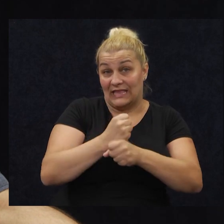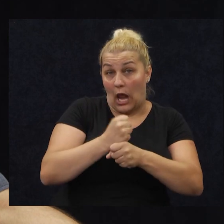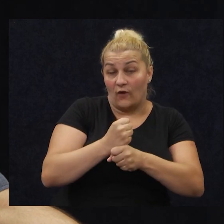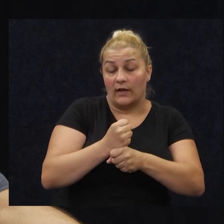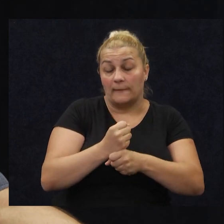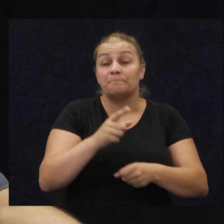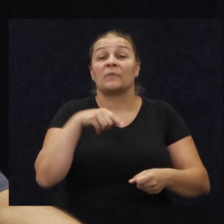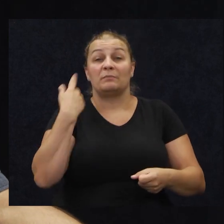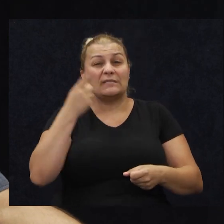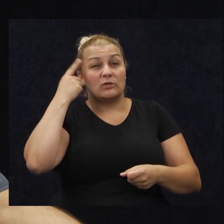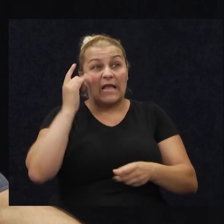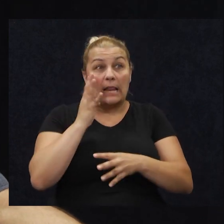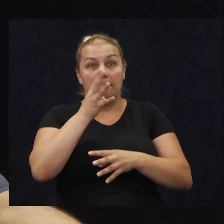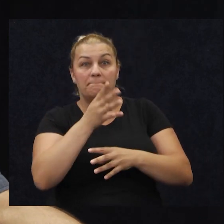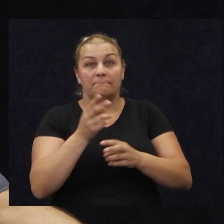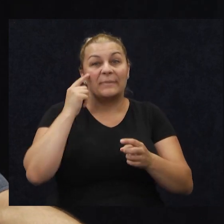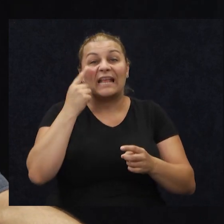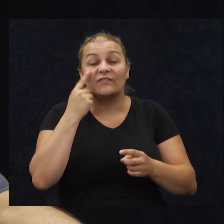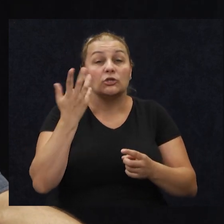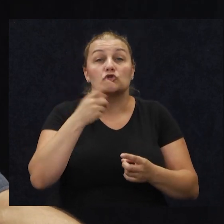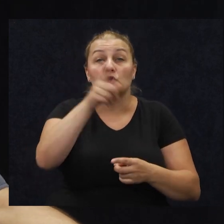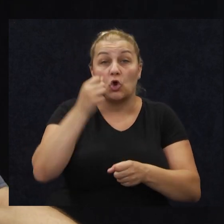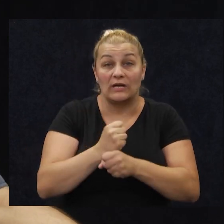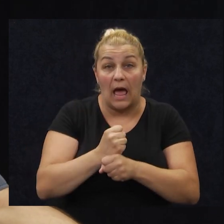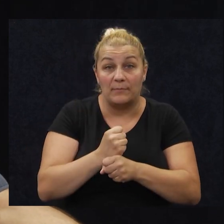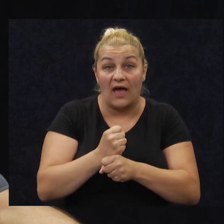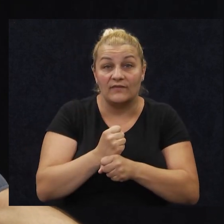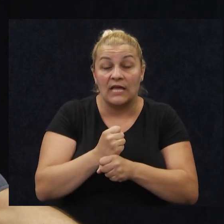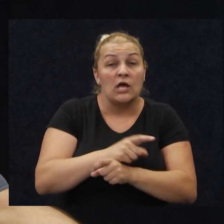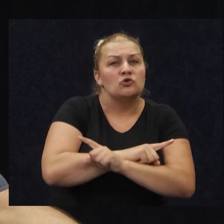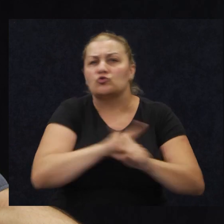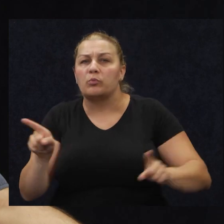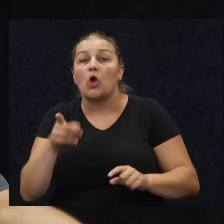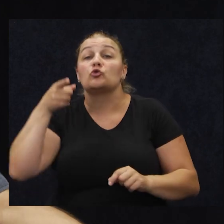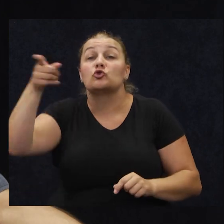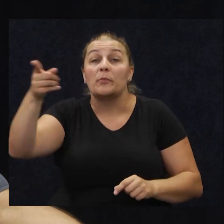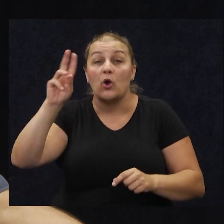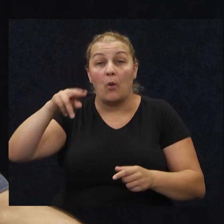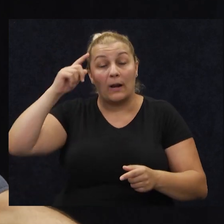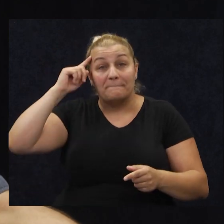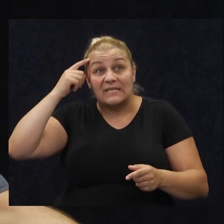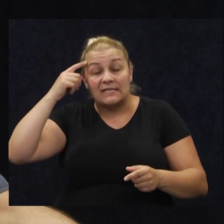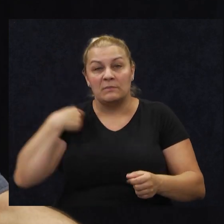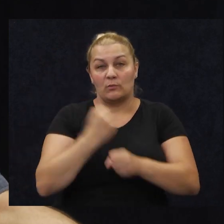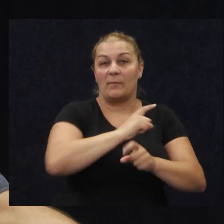Mi smo znali predviditi što će oni napraviti, napraviti nešto totalno suprotno od onoga što bi oni mogli predpostaviti da ćemo mi napraviti